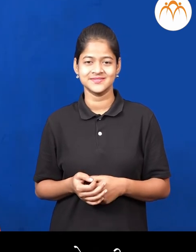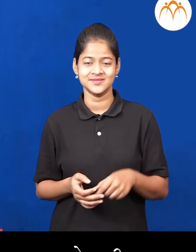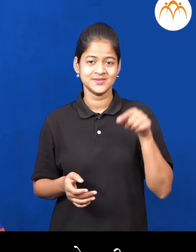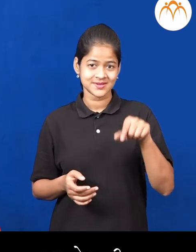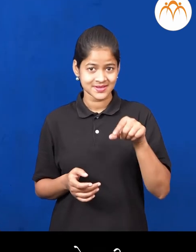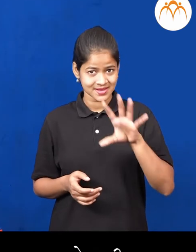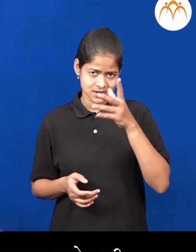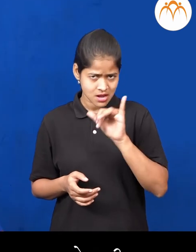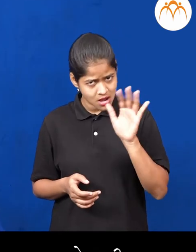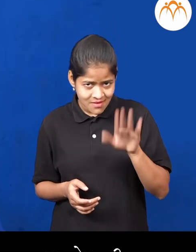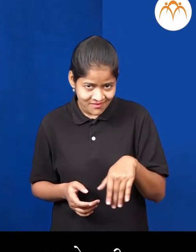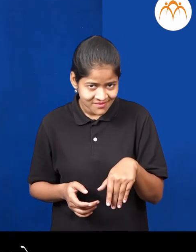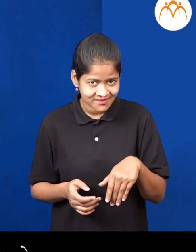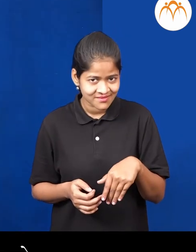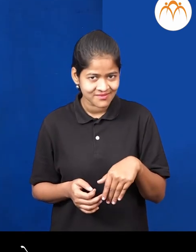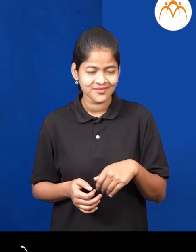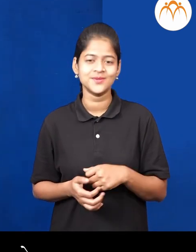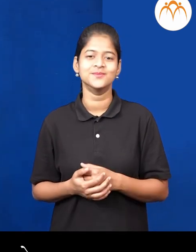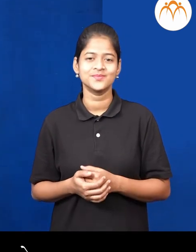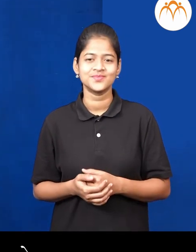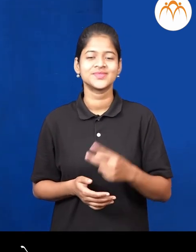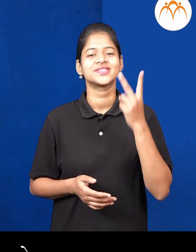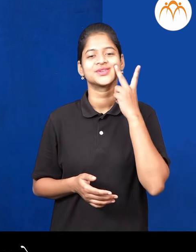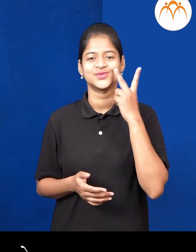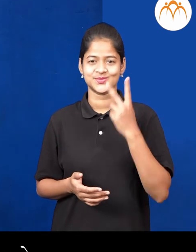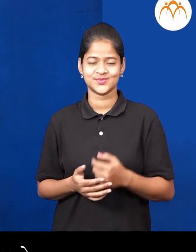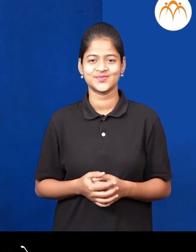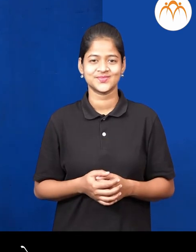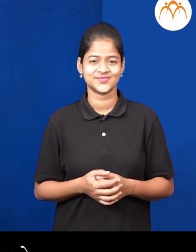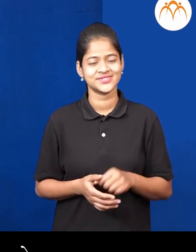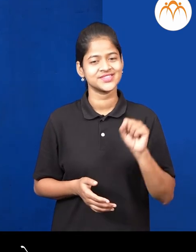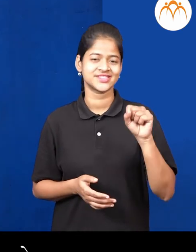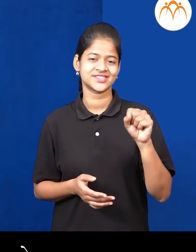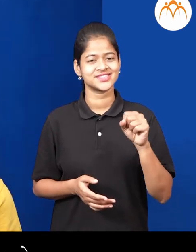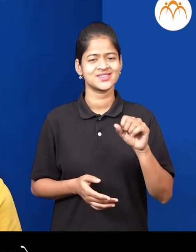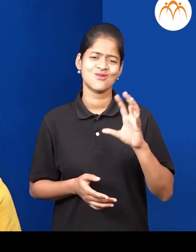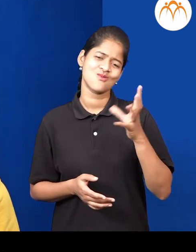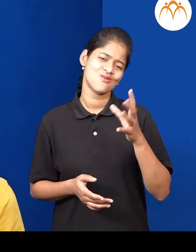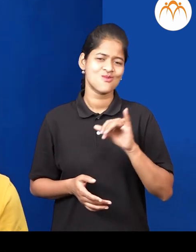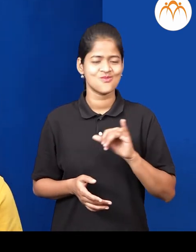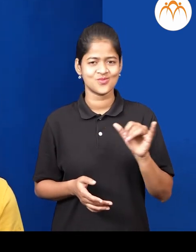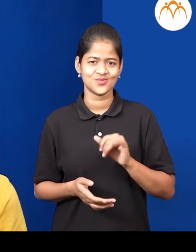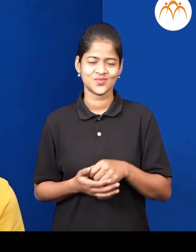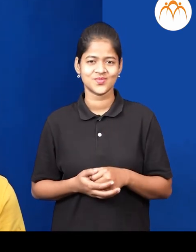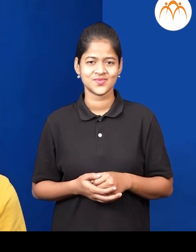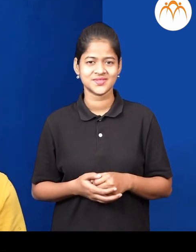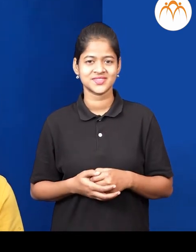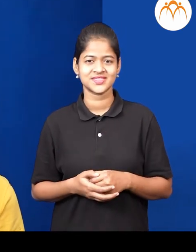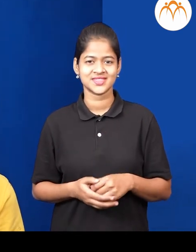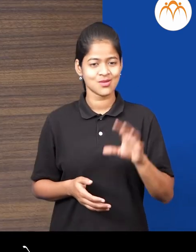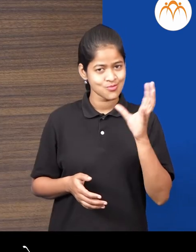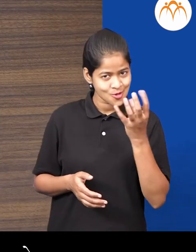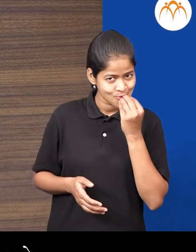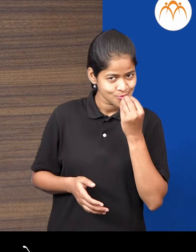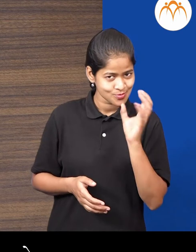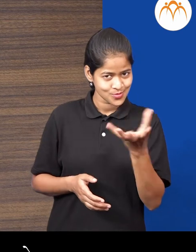आकार वर्तु आ सर्खा हेगा? बग न तू? दादा दाखो बर हो आहे ना हे